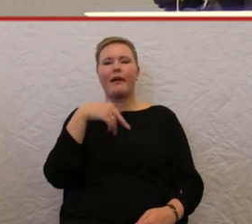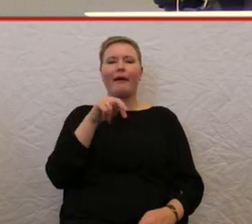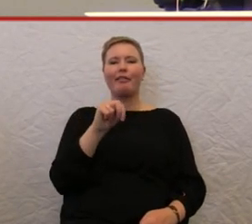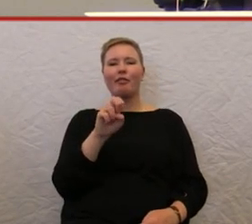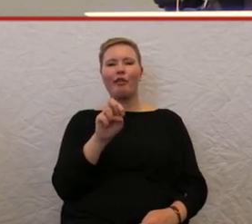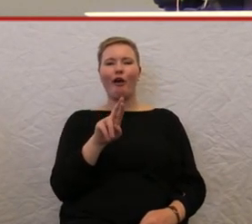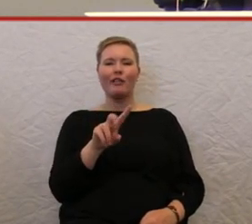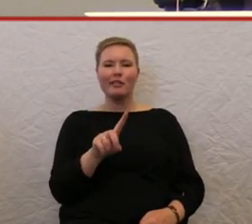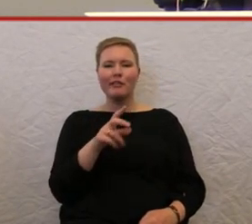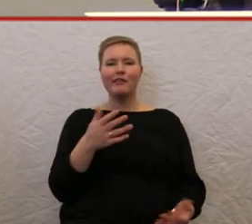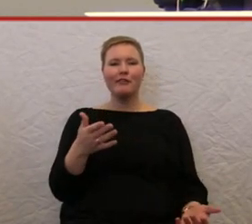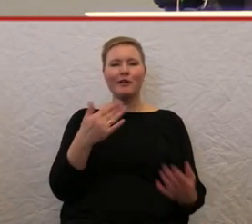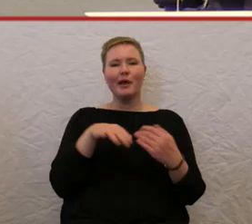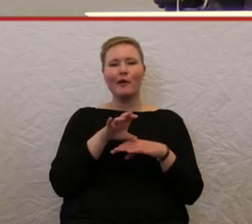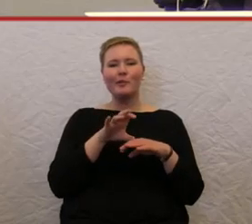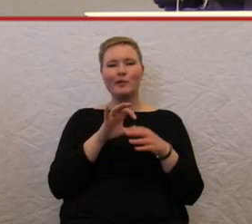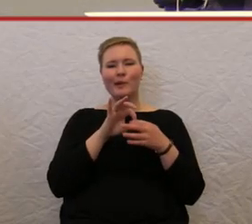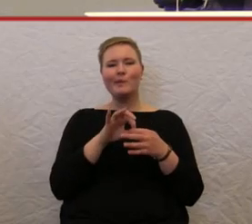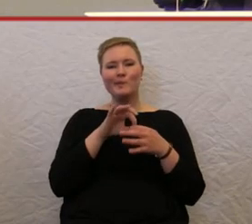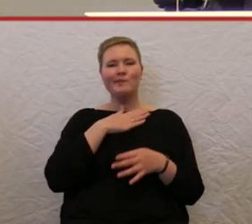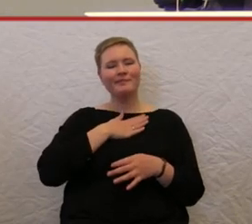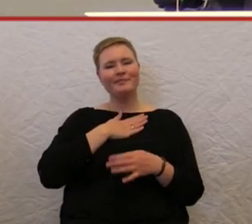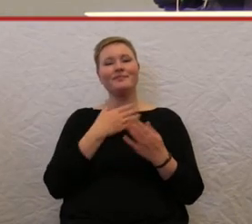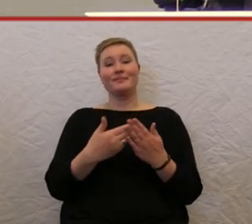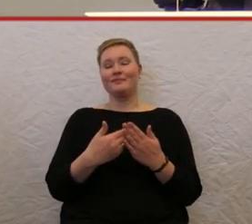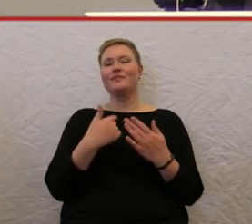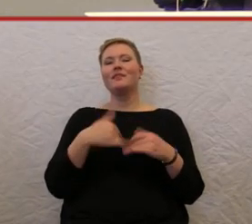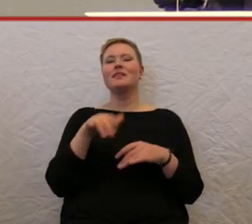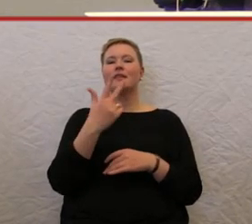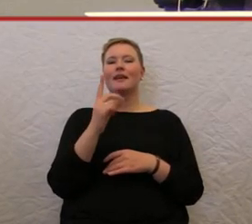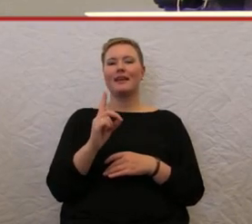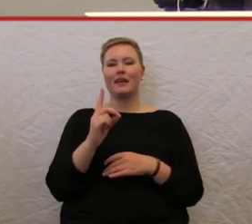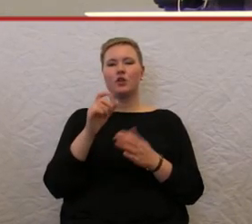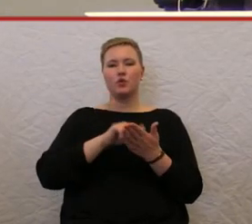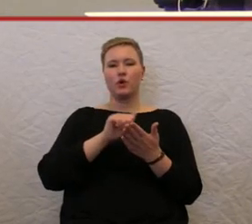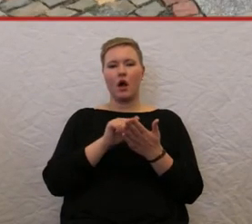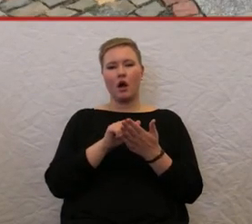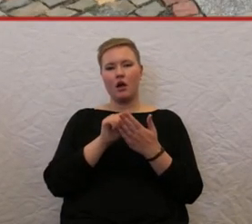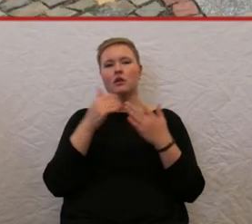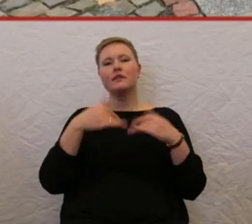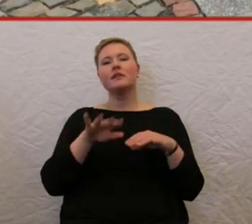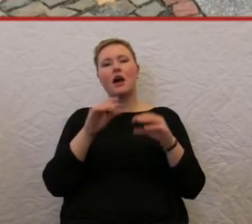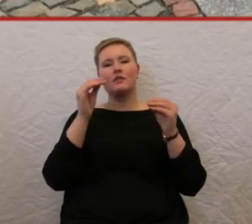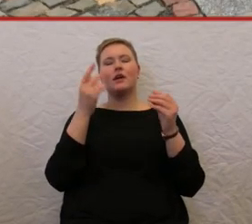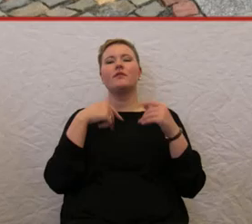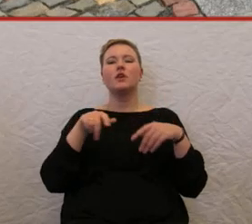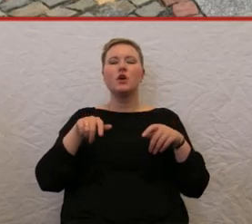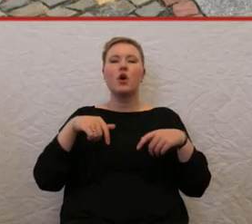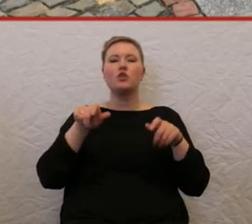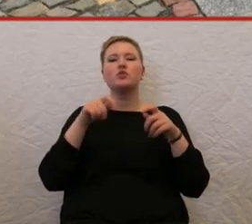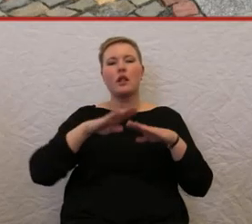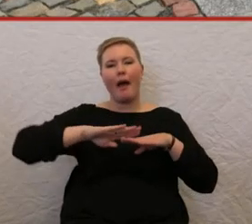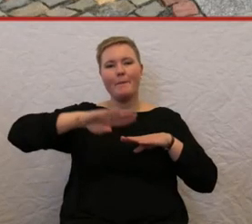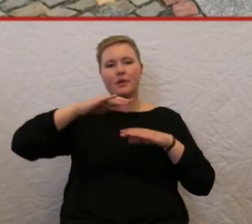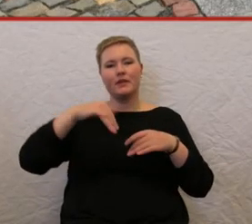ist, und so habe ich mal angefangen, mir mit einem 3D-Drucker so Rollstuhlrampen zu drucken.